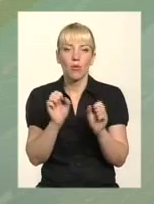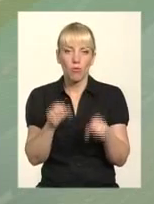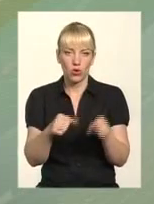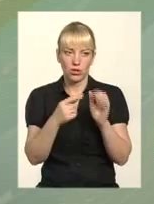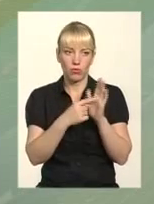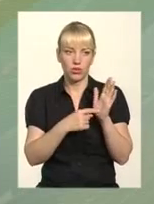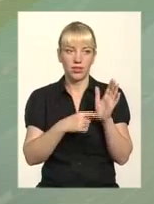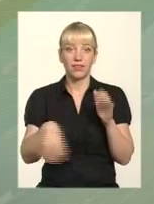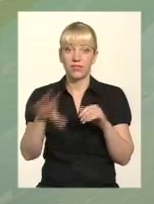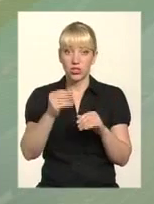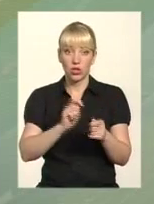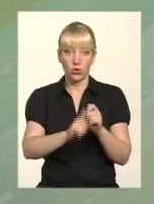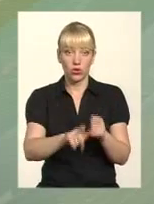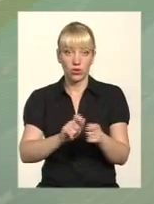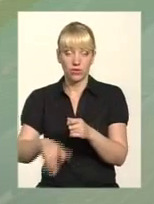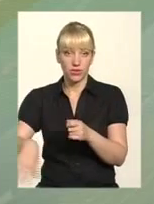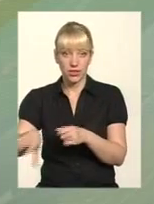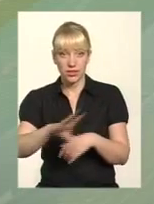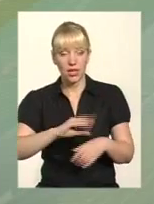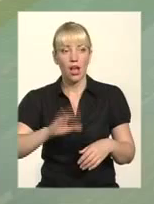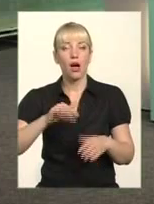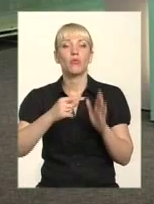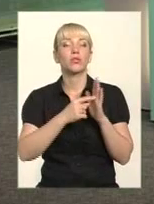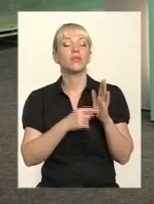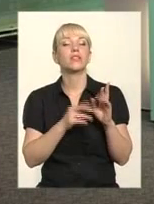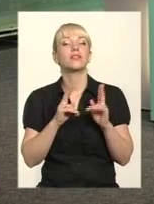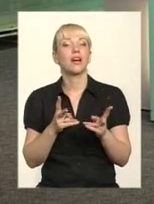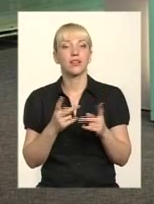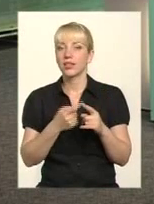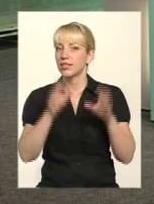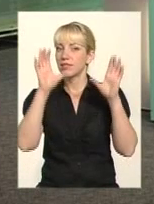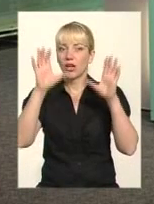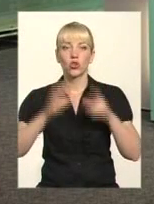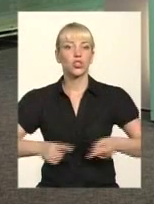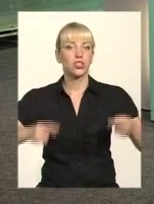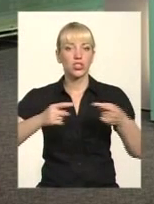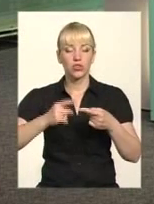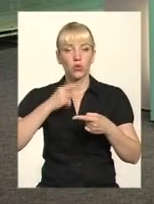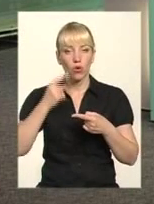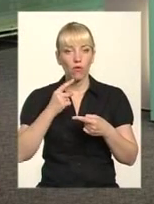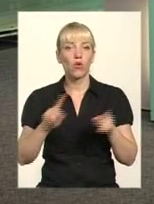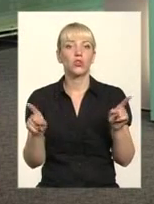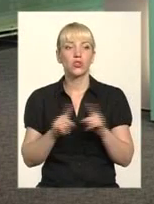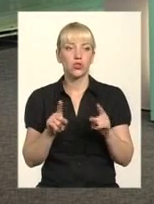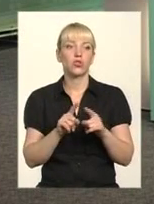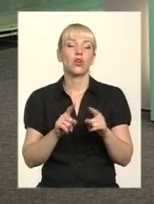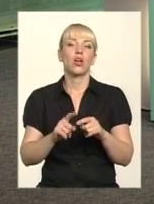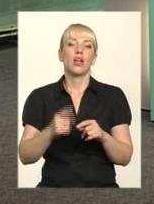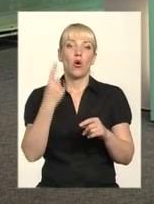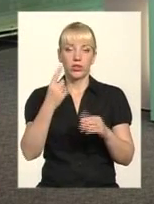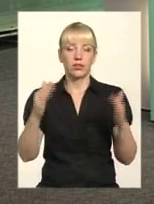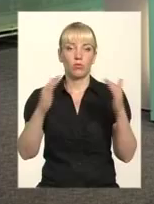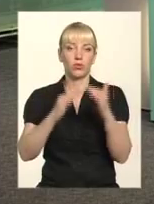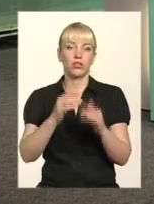всі кошти, вкладалися всіма співвласниками, потім ділити? З законом чітко говорено, що один будинок, одне ОСББ.